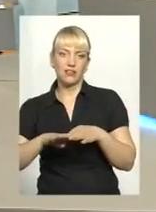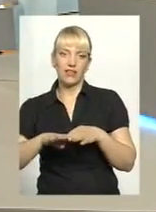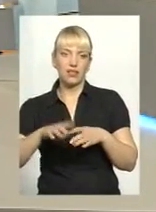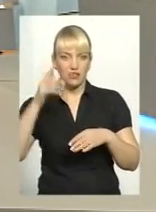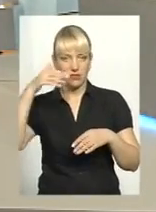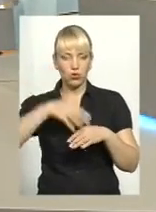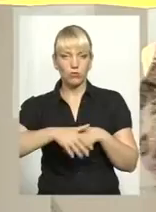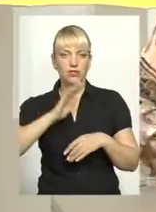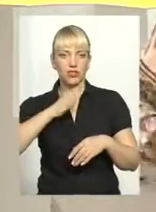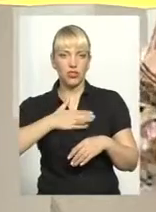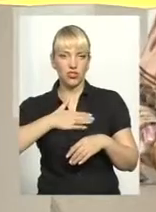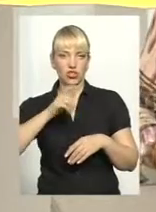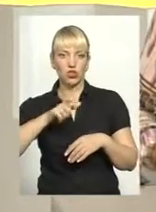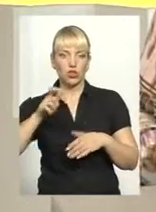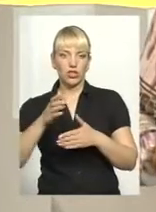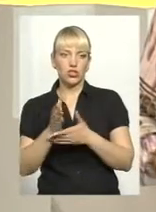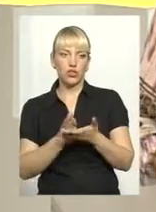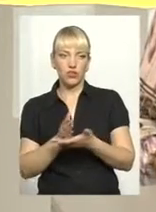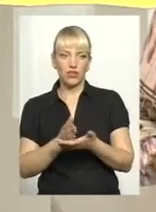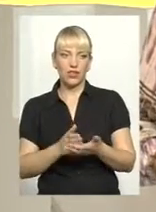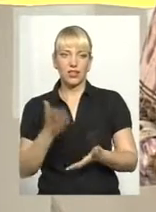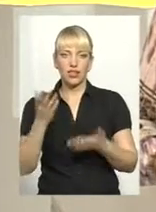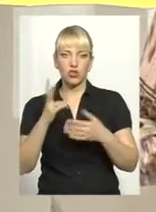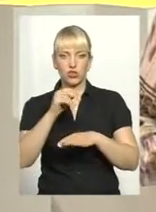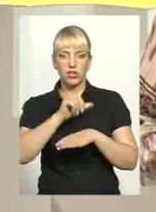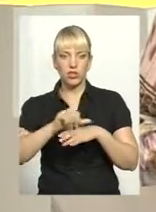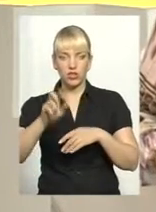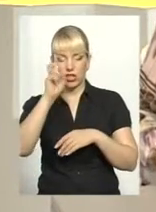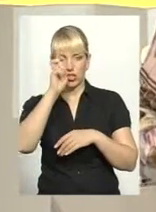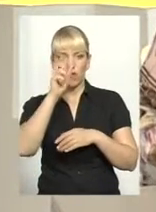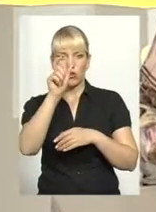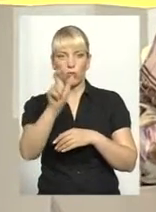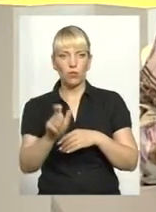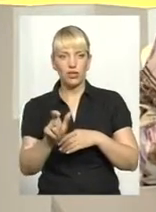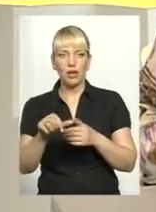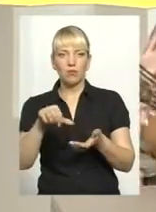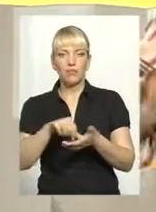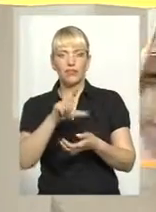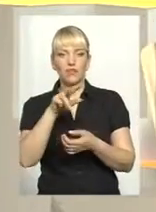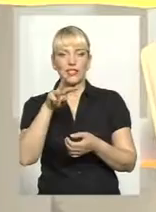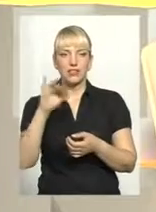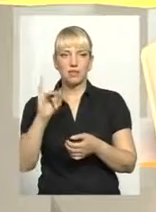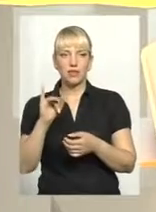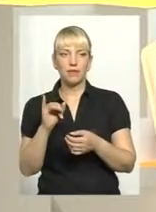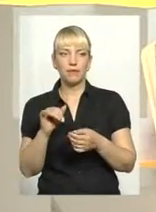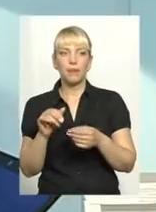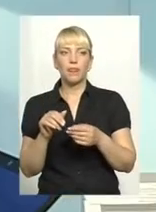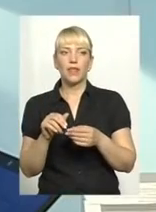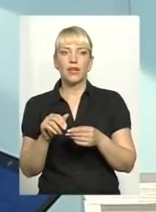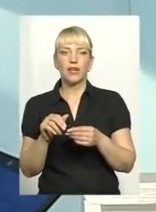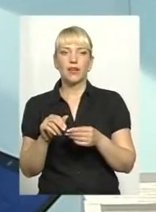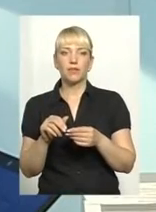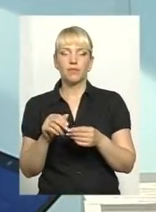чиновників. Тобто, якщо за кордоном, скажімо, державного чиновника, представники ЗМІ викрали в неправдивості,